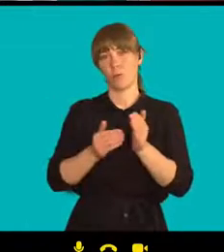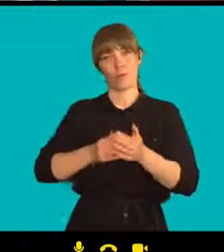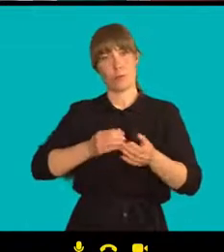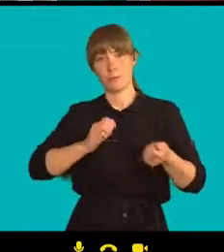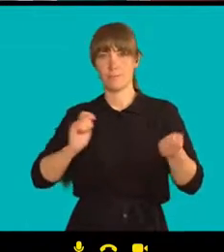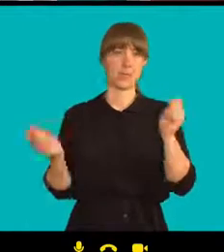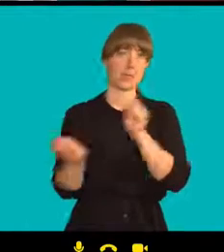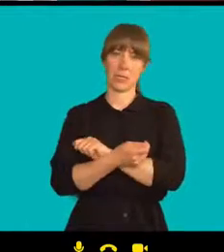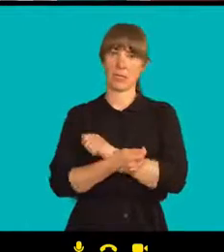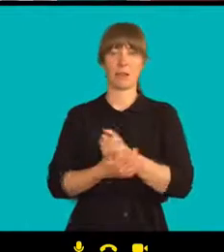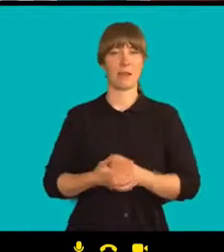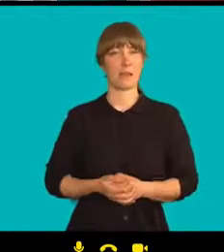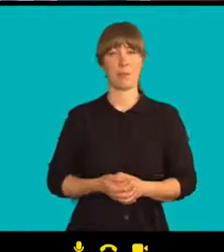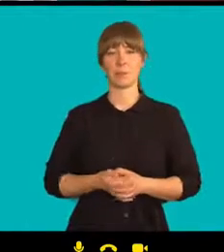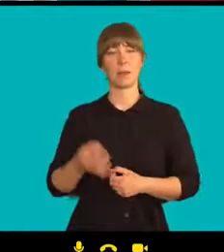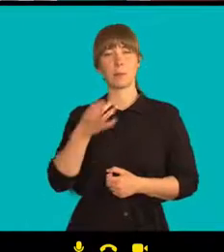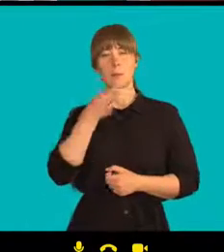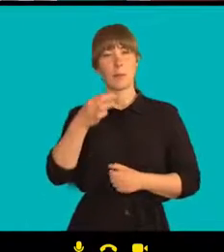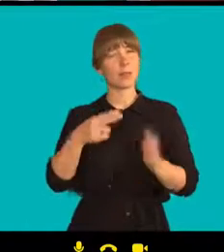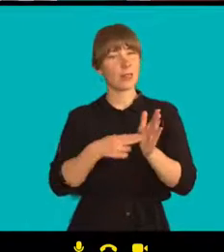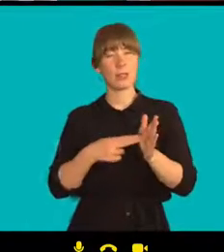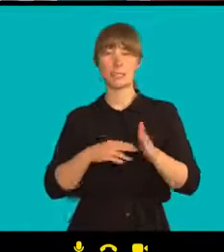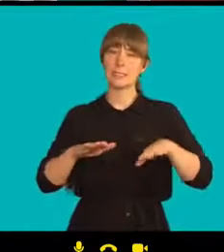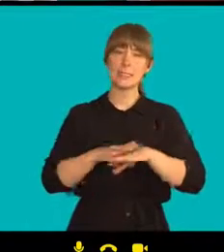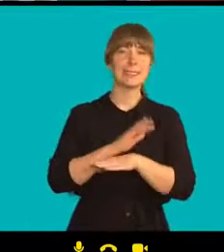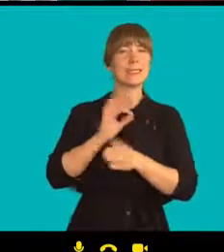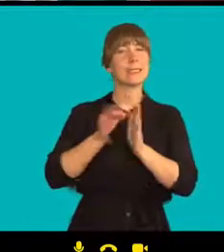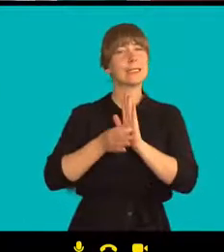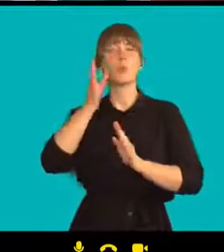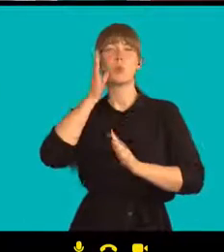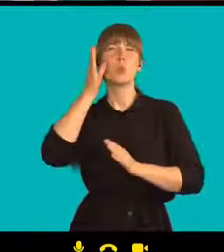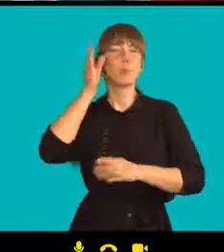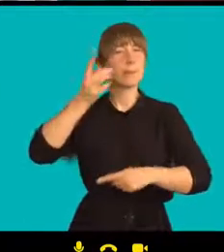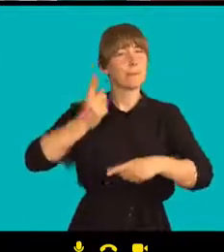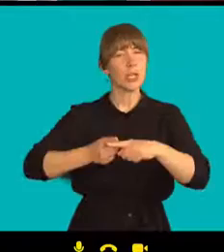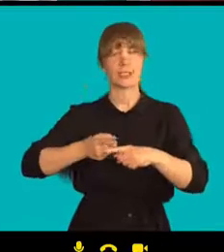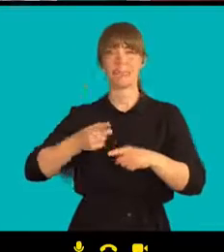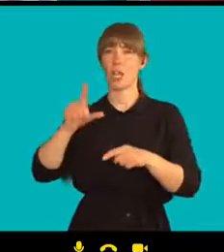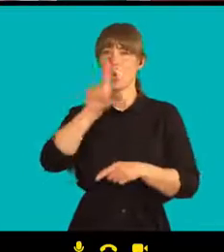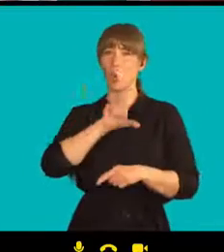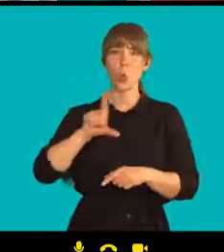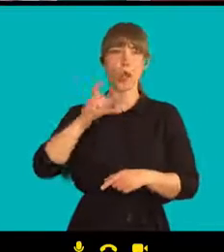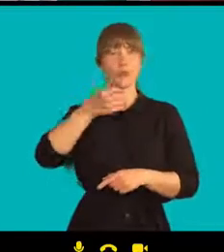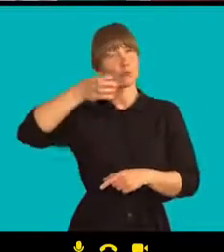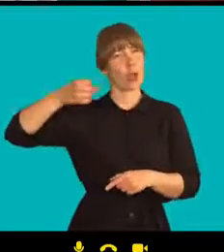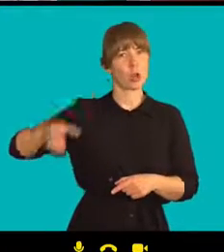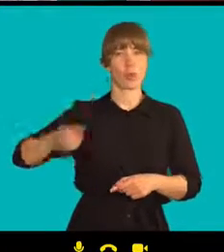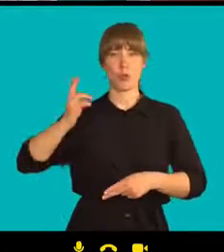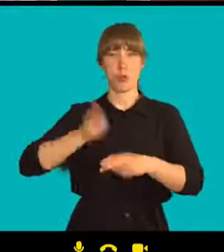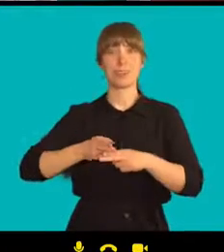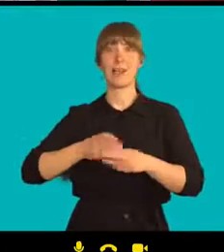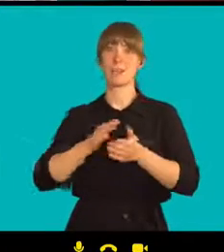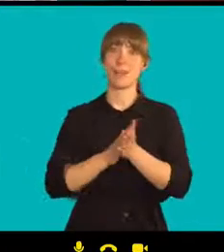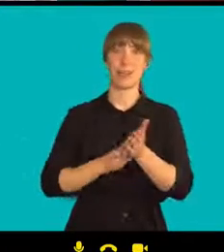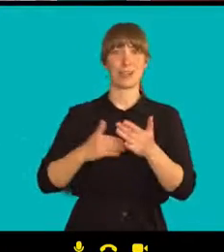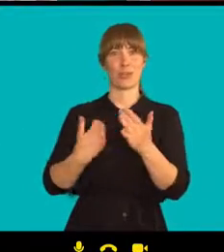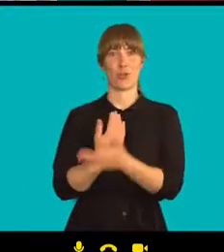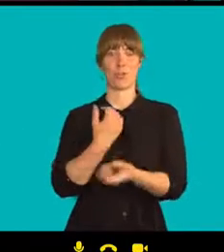Natálio, kdy vy vidíte úplný konec Lukašenka a úplný začátek svobody pro Bělorusy.